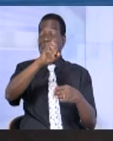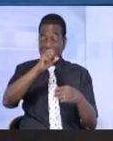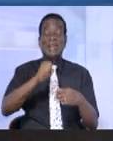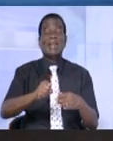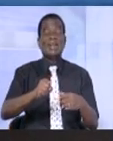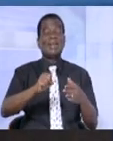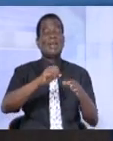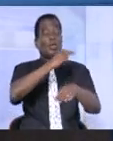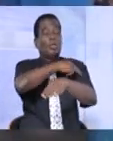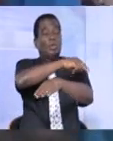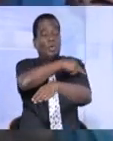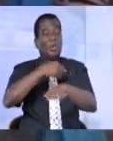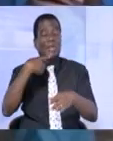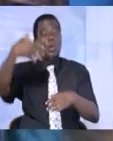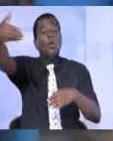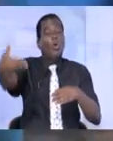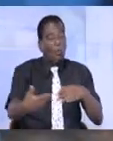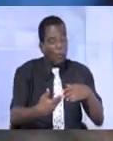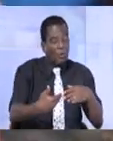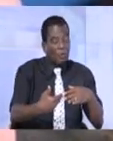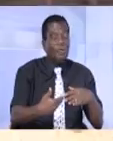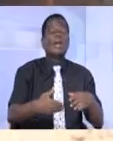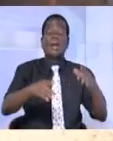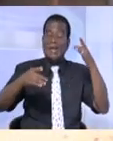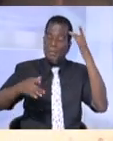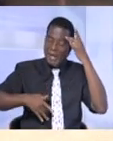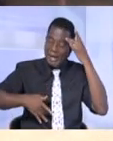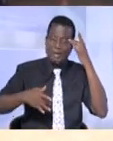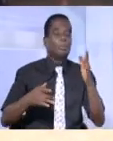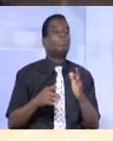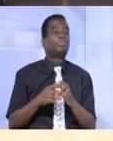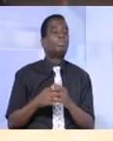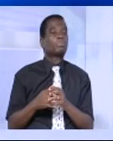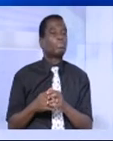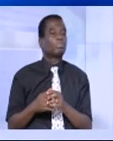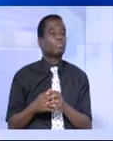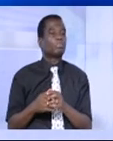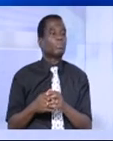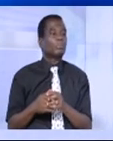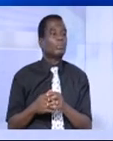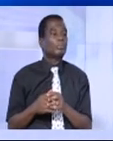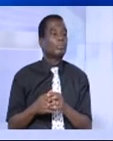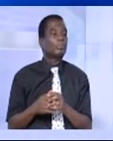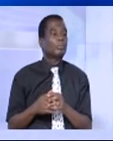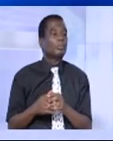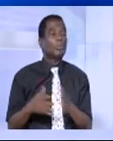prise en charge des victimes de l'attaque terroriste du dimanche 13 mars dernier. Et puis le conseil supérieur des